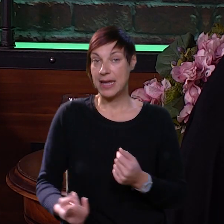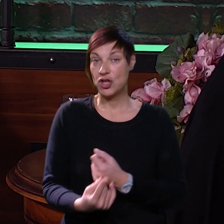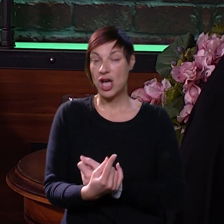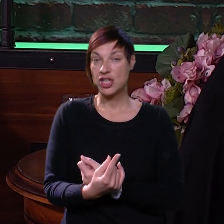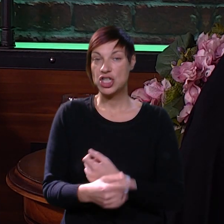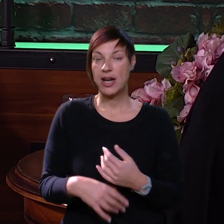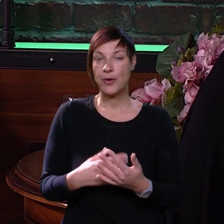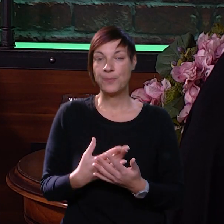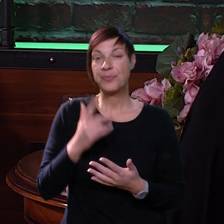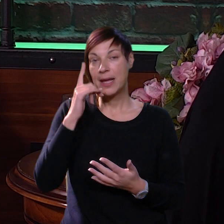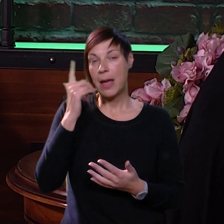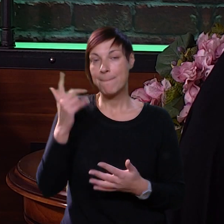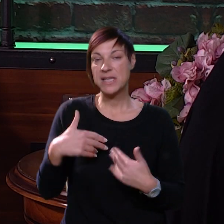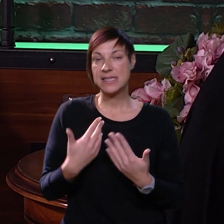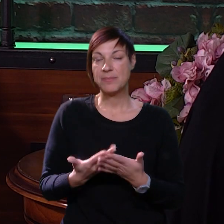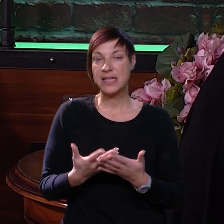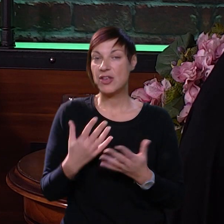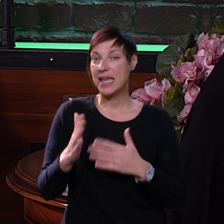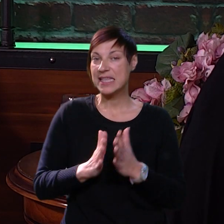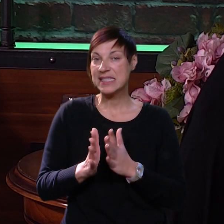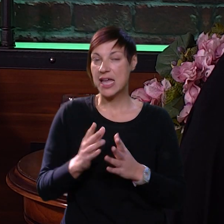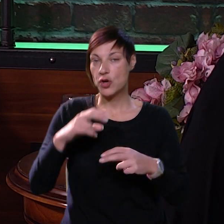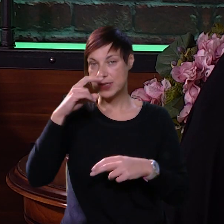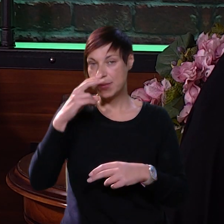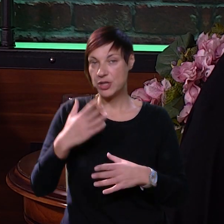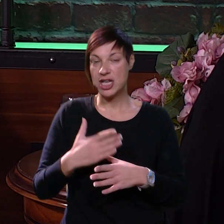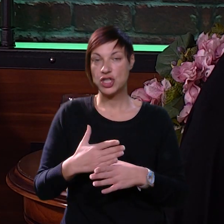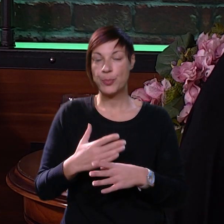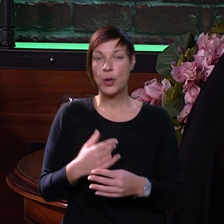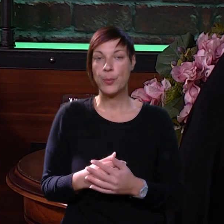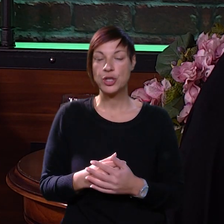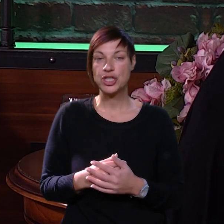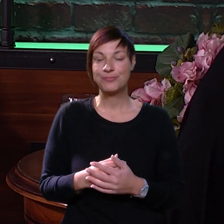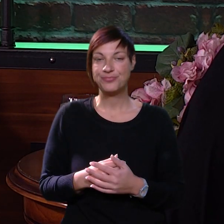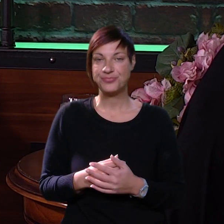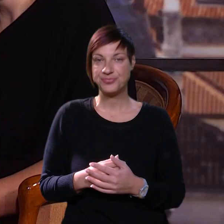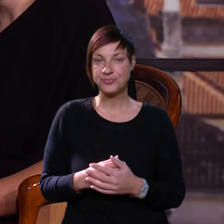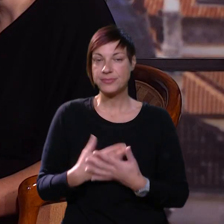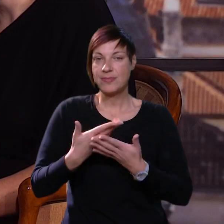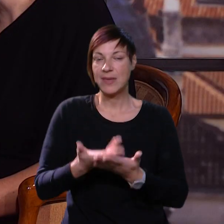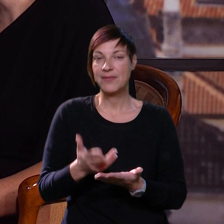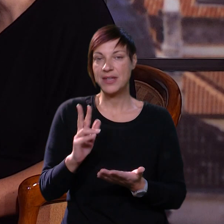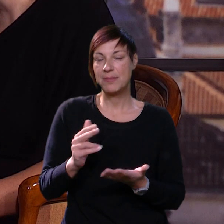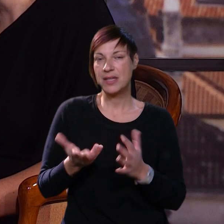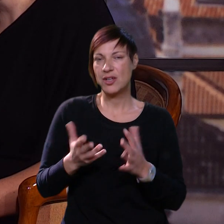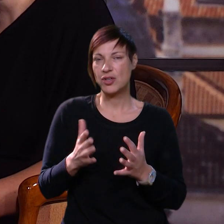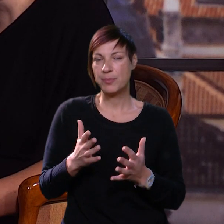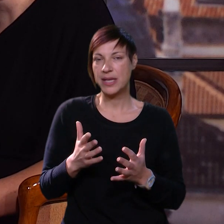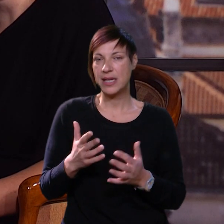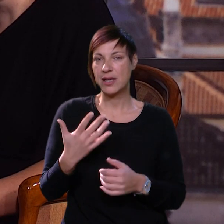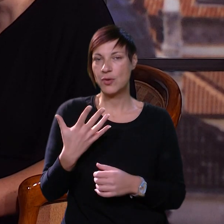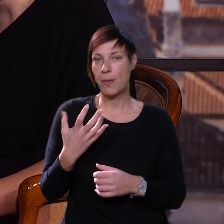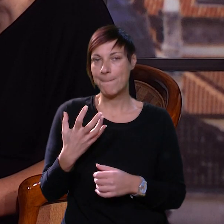djeteta nije pojavljivalo, mislim da je onda to jedan od znakova za potražiti pomoć. Vi imate negdje